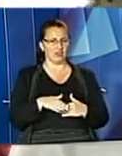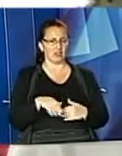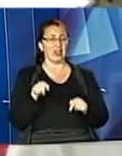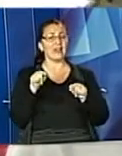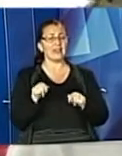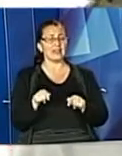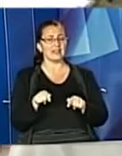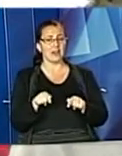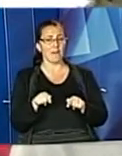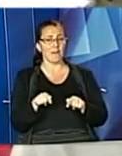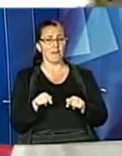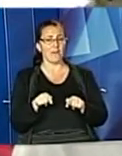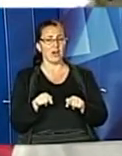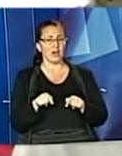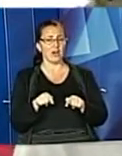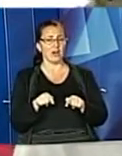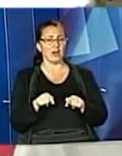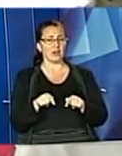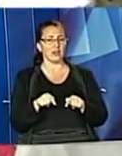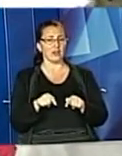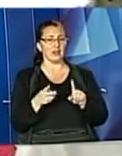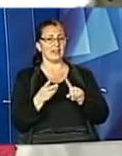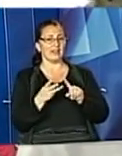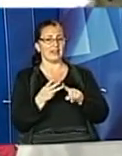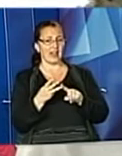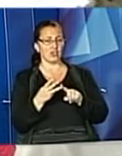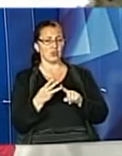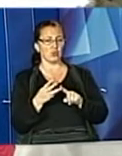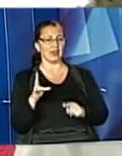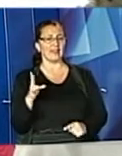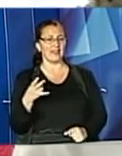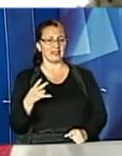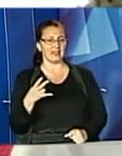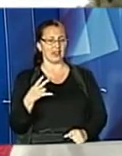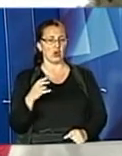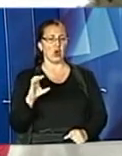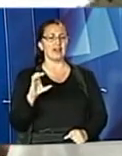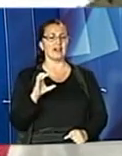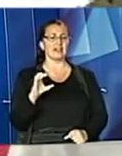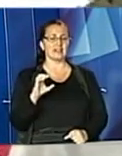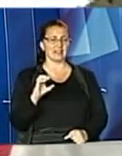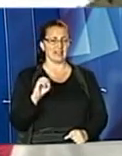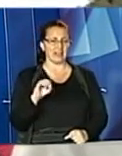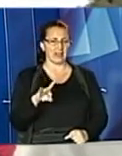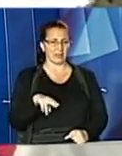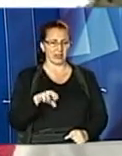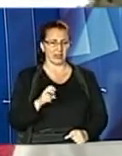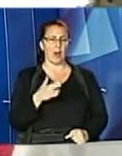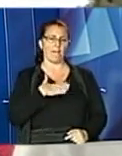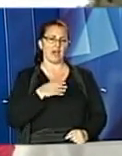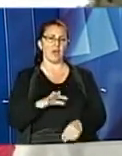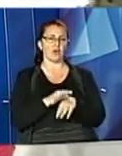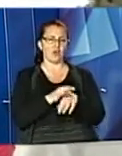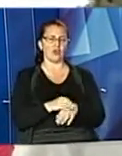І саме у третю неділю серпня ми проводимо щорічно